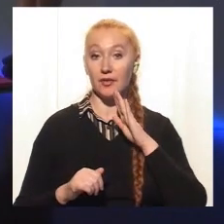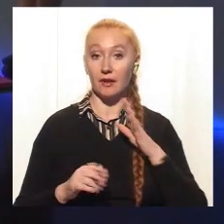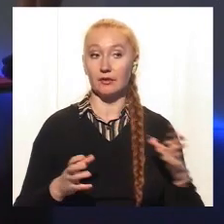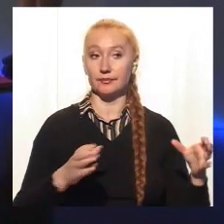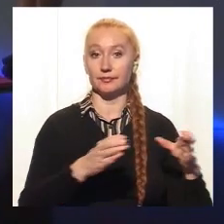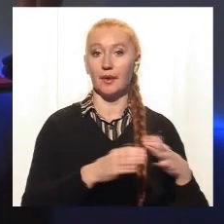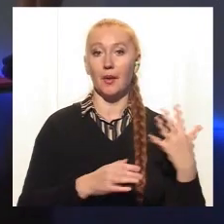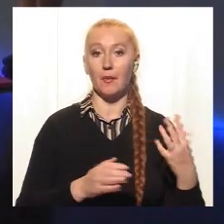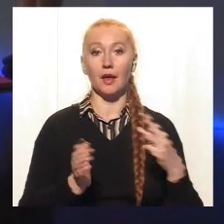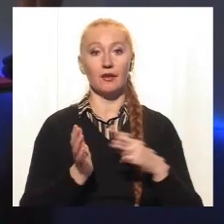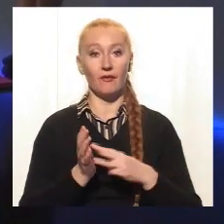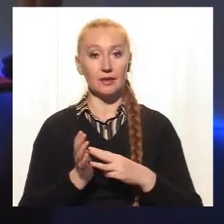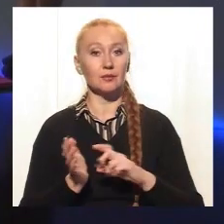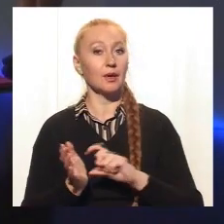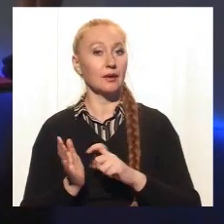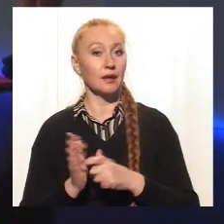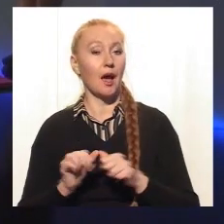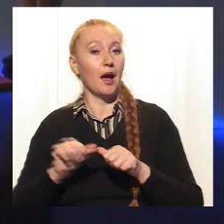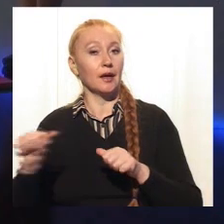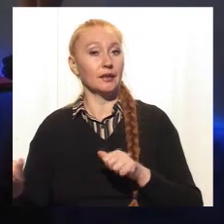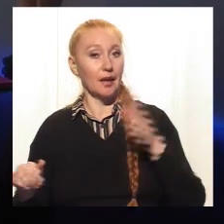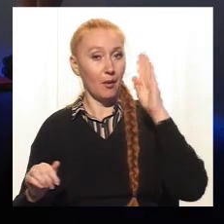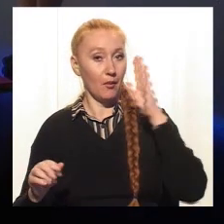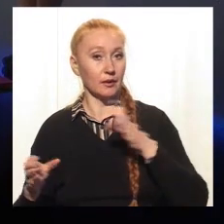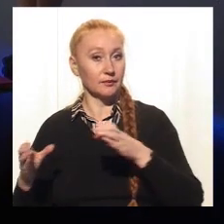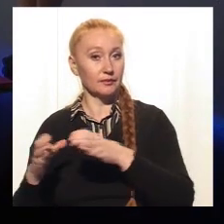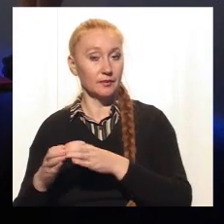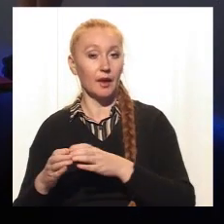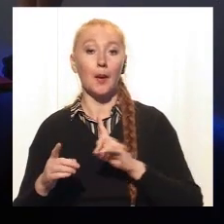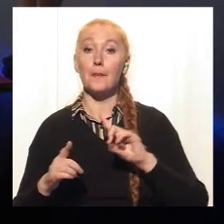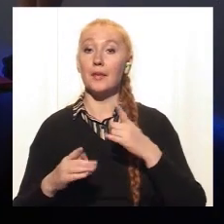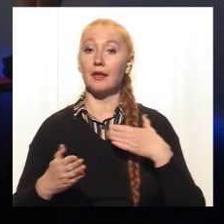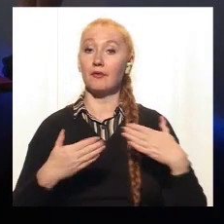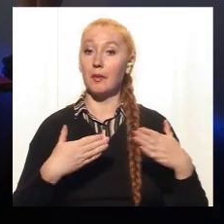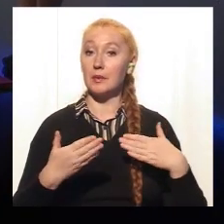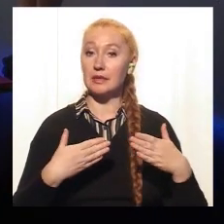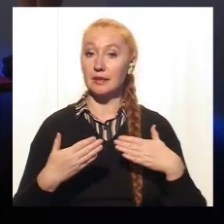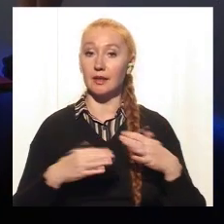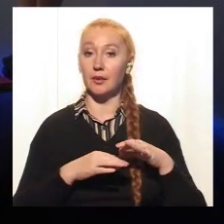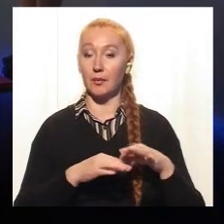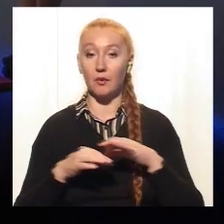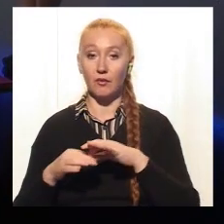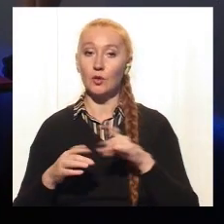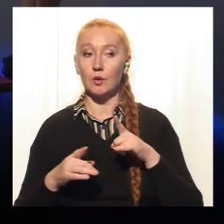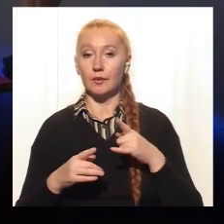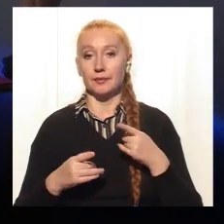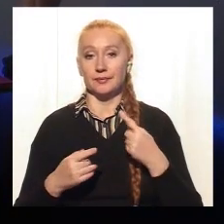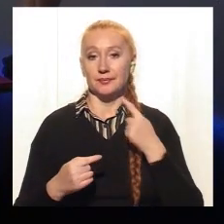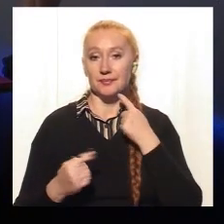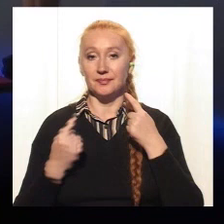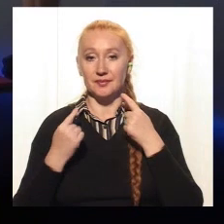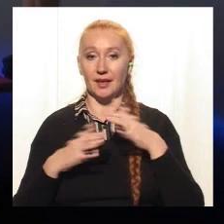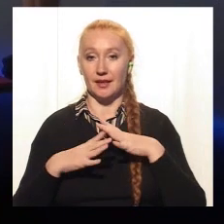-8 классів, отдельно мальчиків, і проводили перві беседи, так, щоб дітей не смущать,